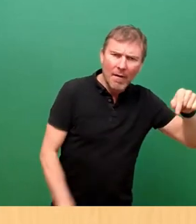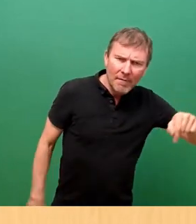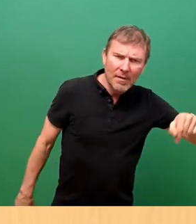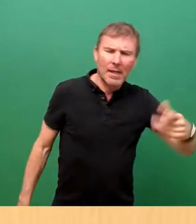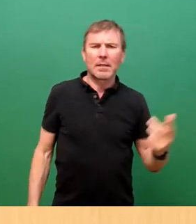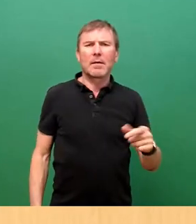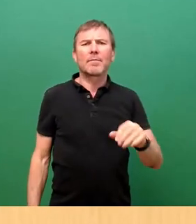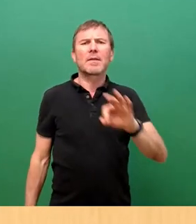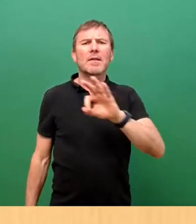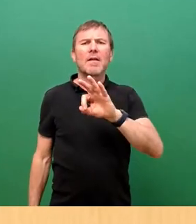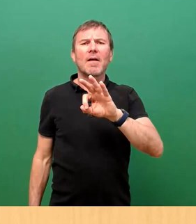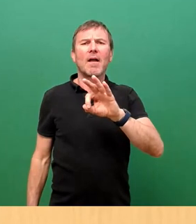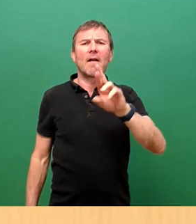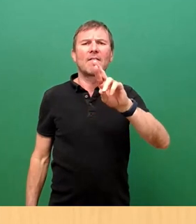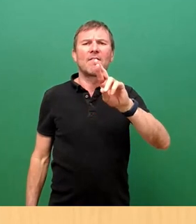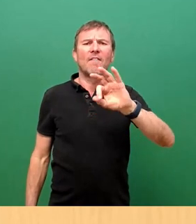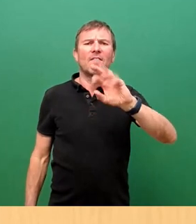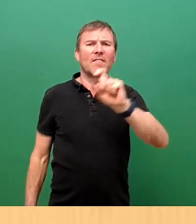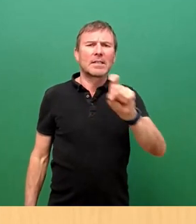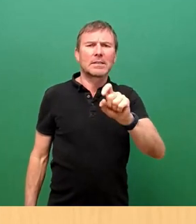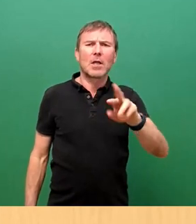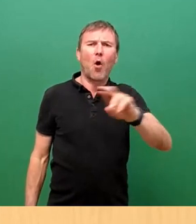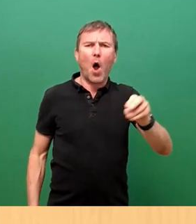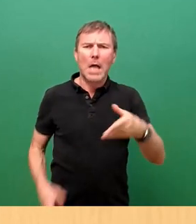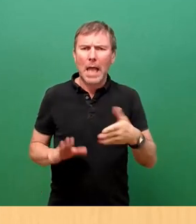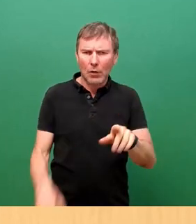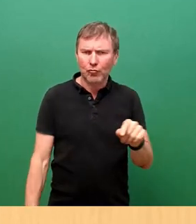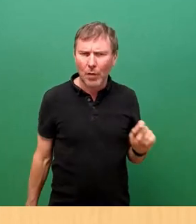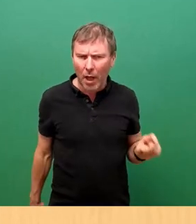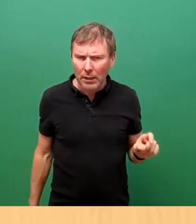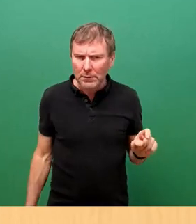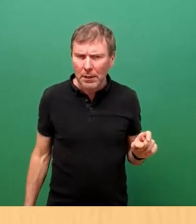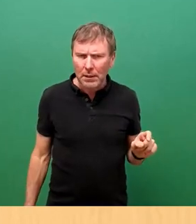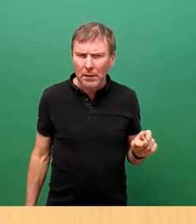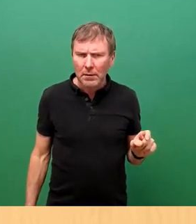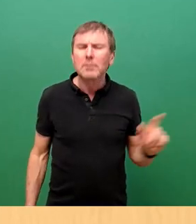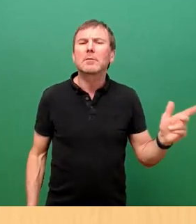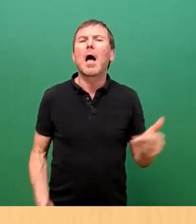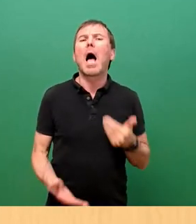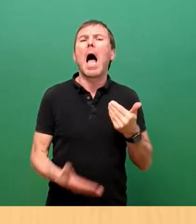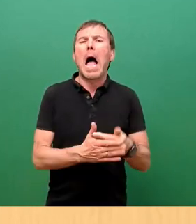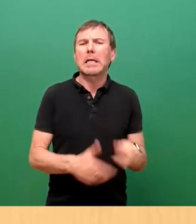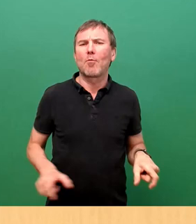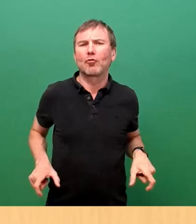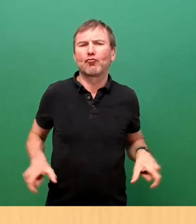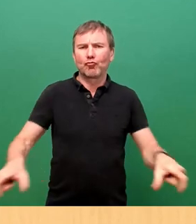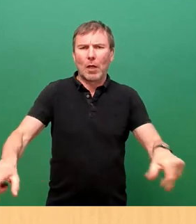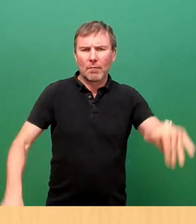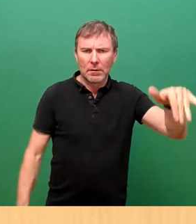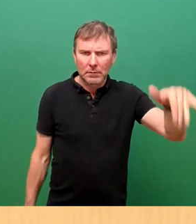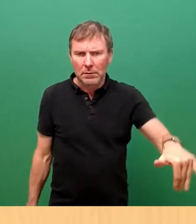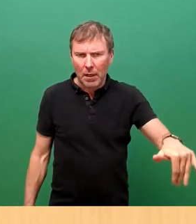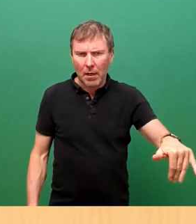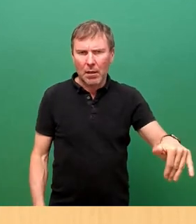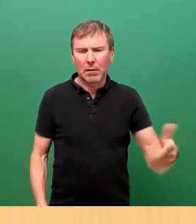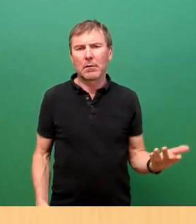-Reuter-Straße war es, glaube ich, sind Angebotsstreifen, die im klassischen Sinne